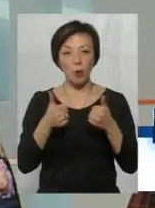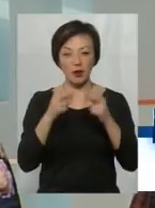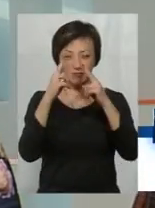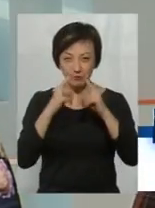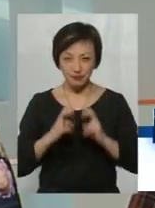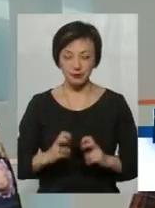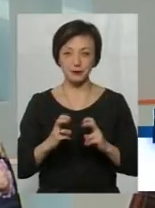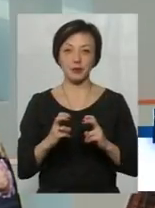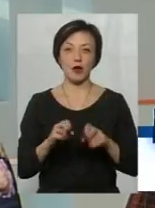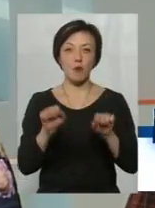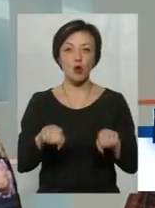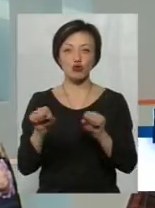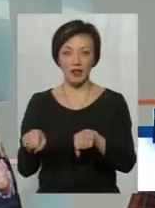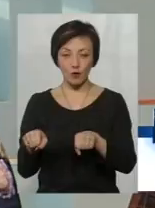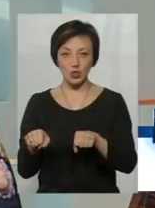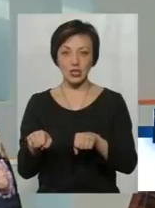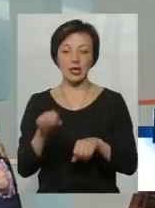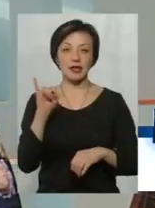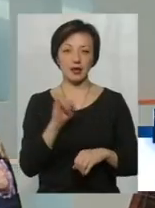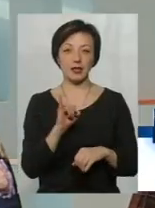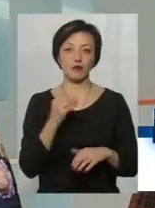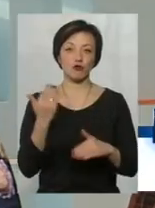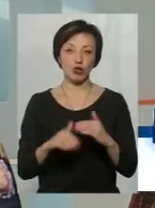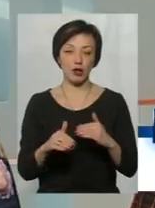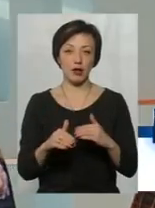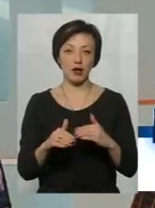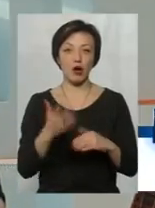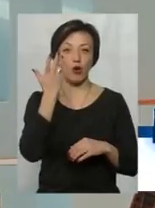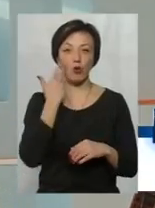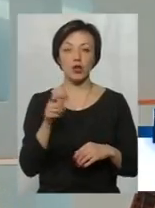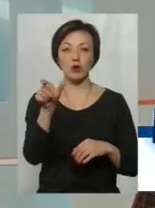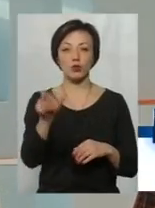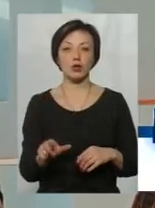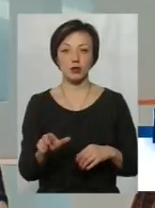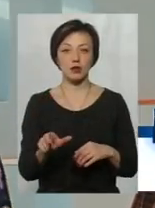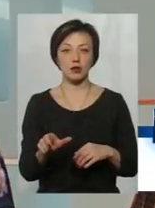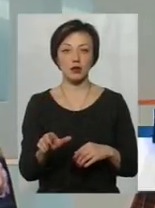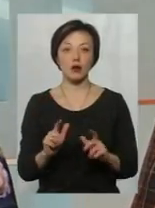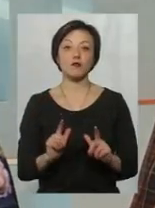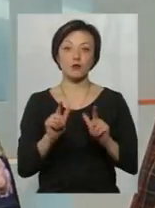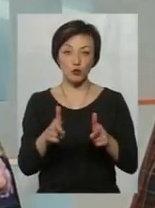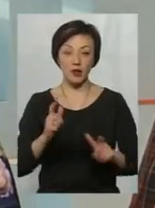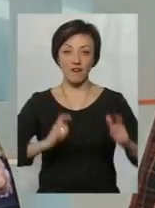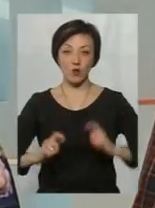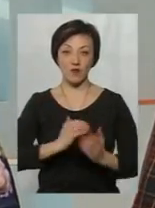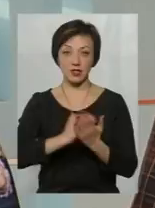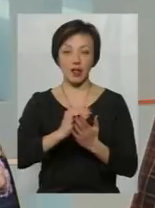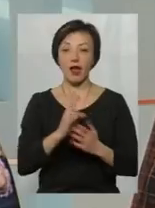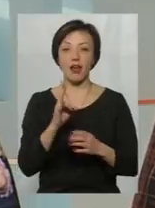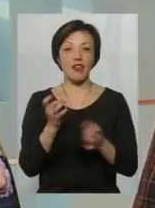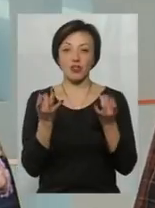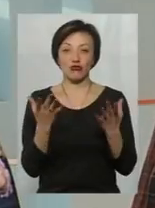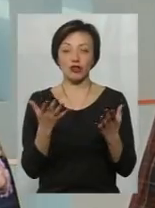можливості. І вже коли людина поступить в університет, не гаяти